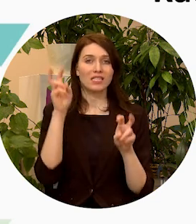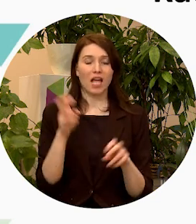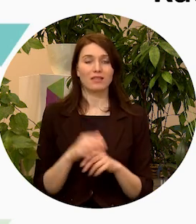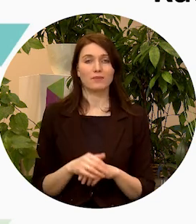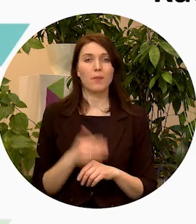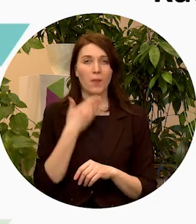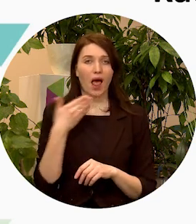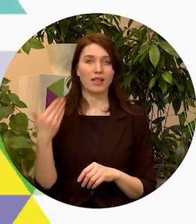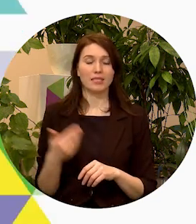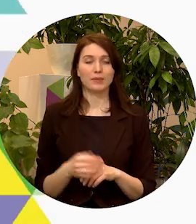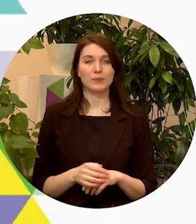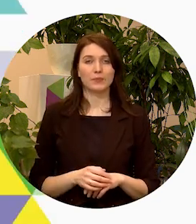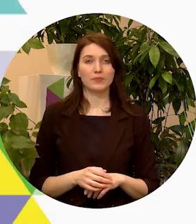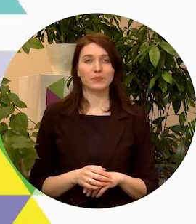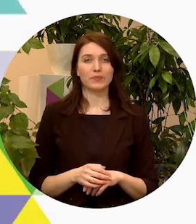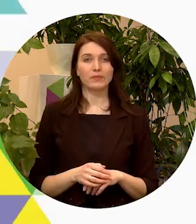Paldies.